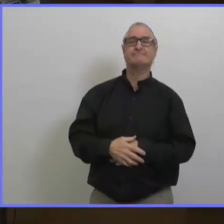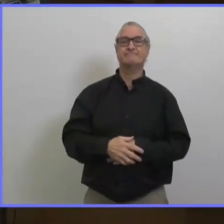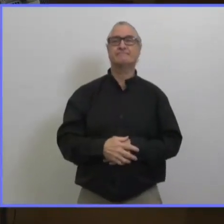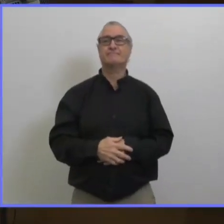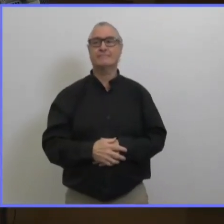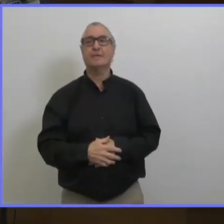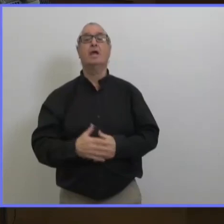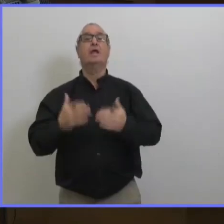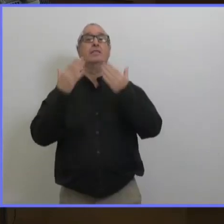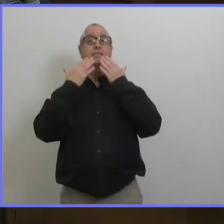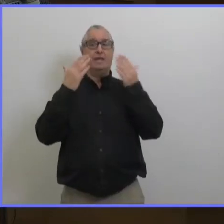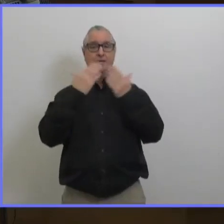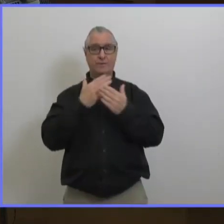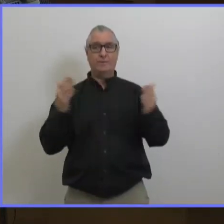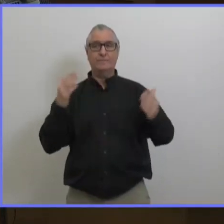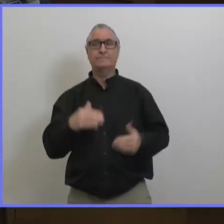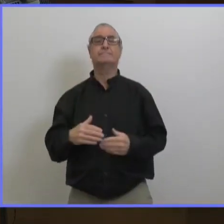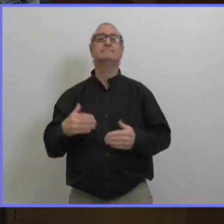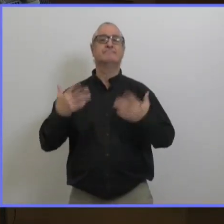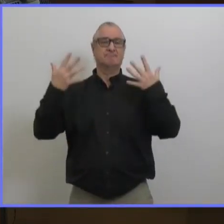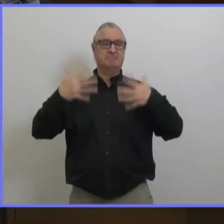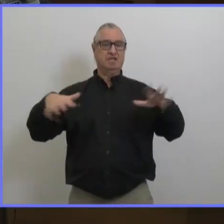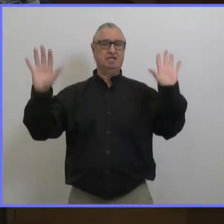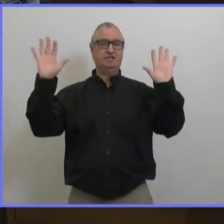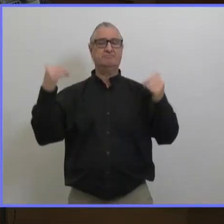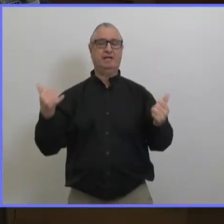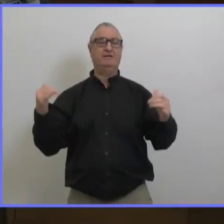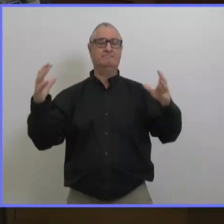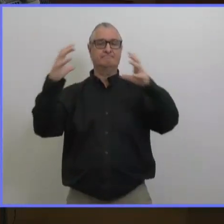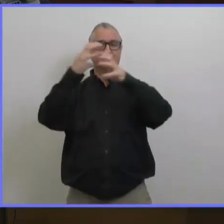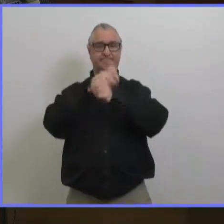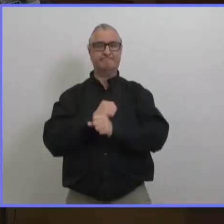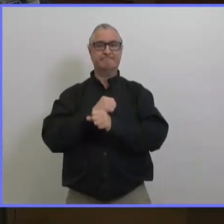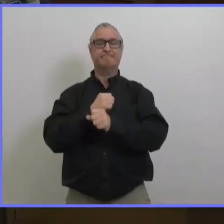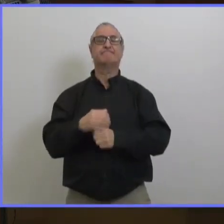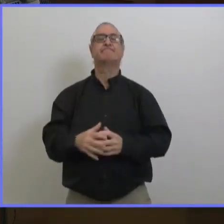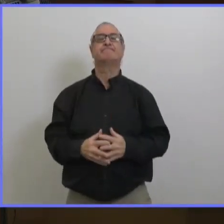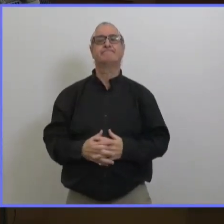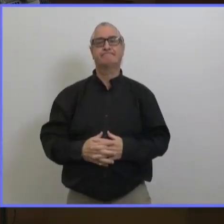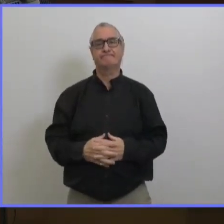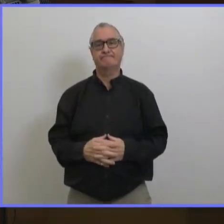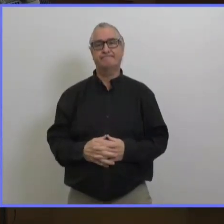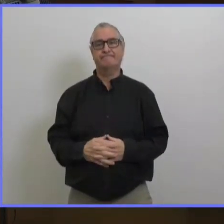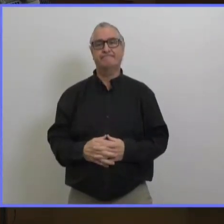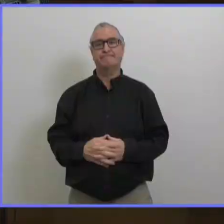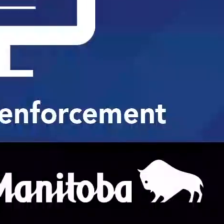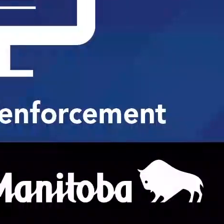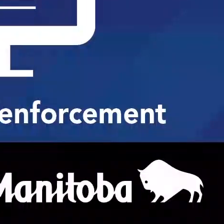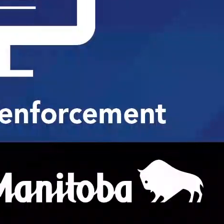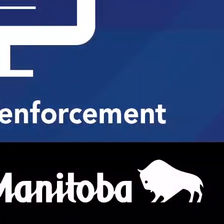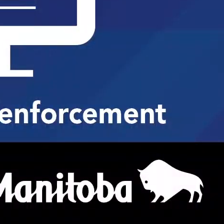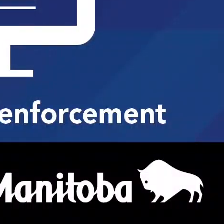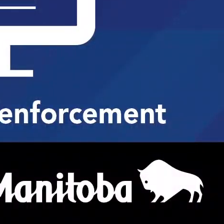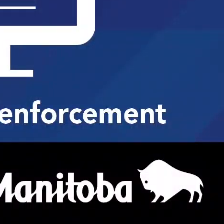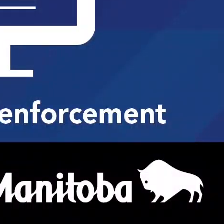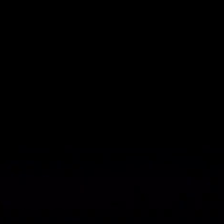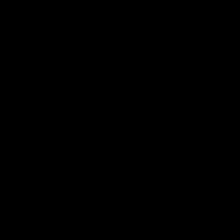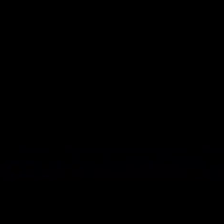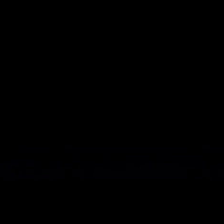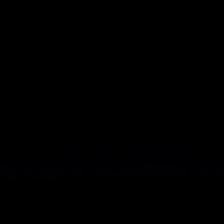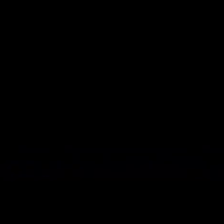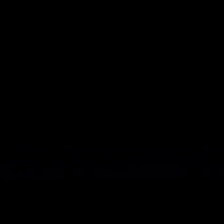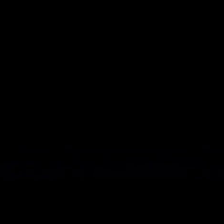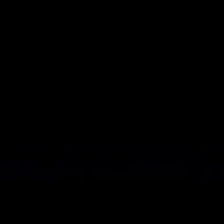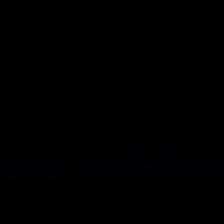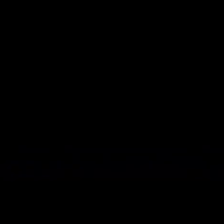facteurs qui sont en jeu mais on ne va pas revenir à la normale on sera certainement pas revenu à la normale cet automne ou